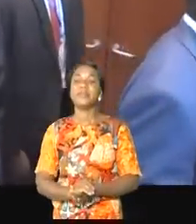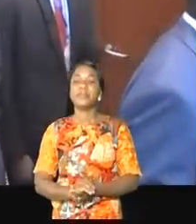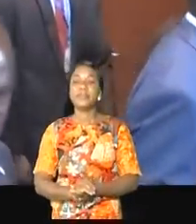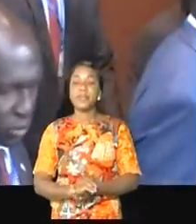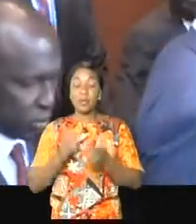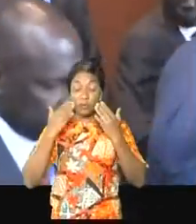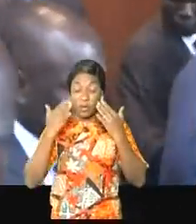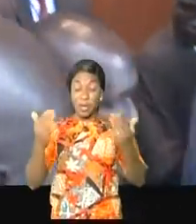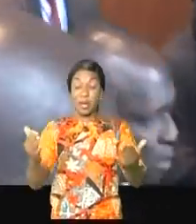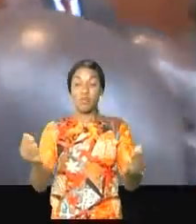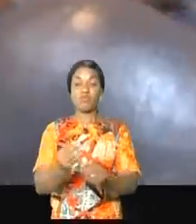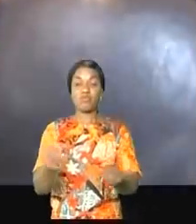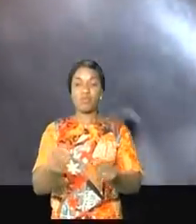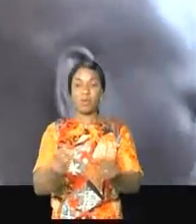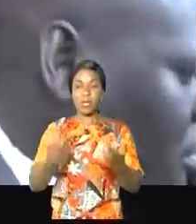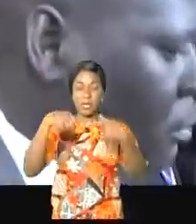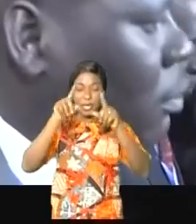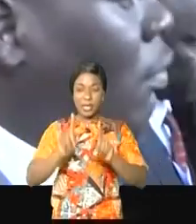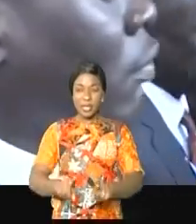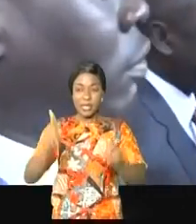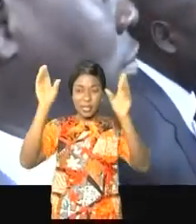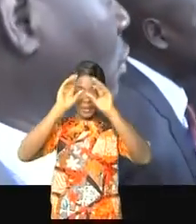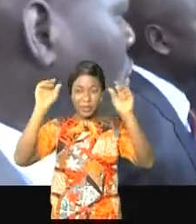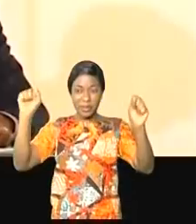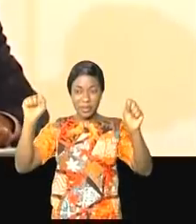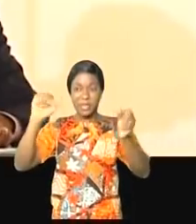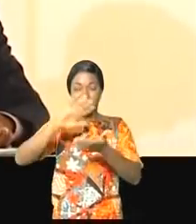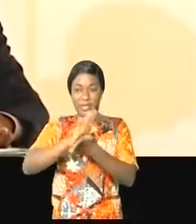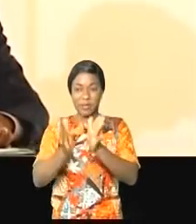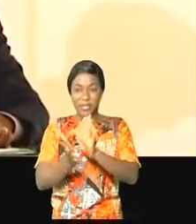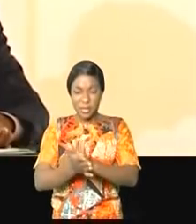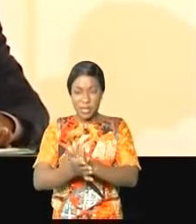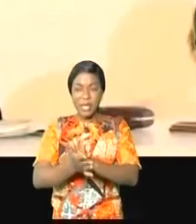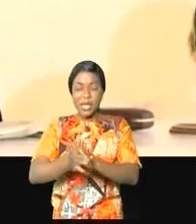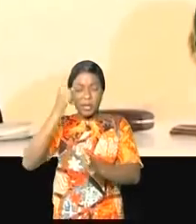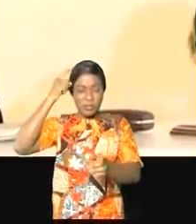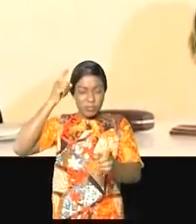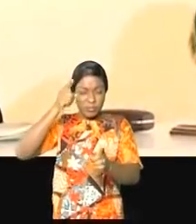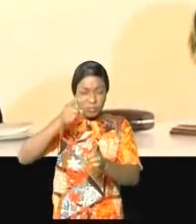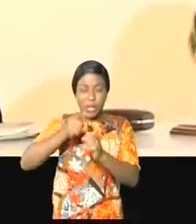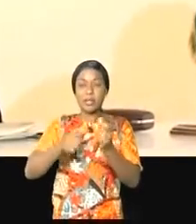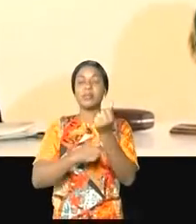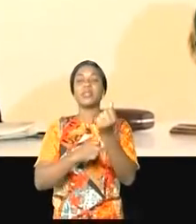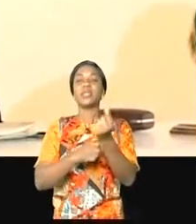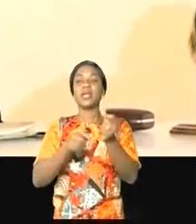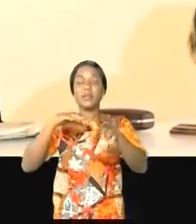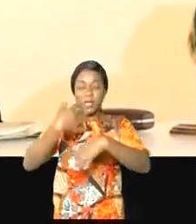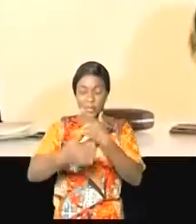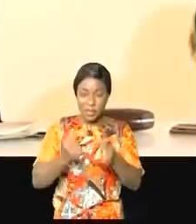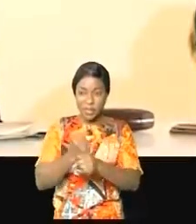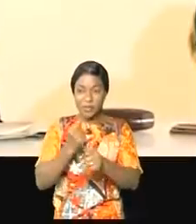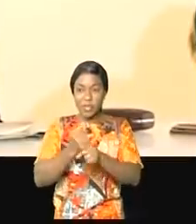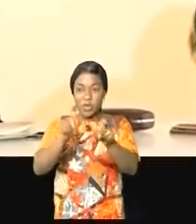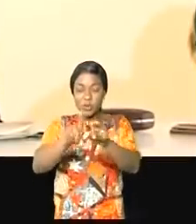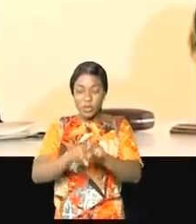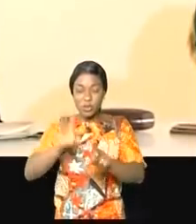Voilà pourquoi, au fil des années, le style de président s'est devenu le caractère déterminant de la personnalité du président en exercice et de